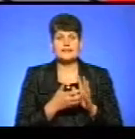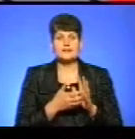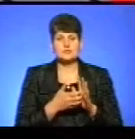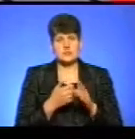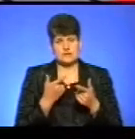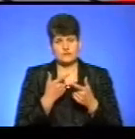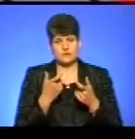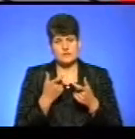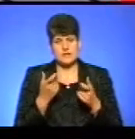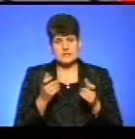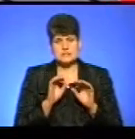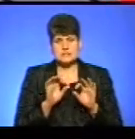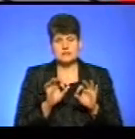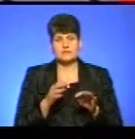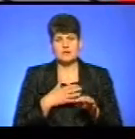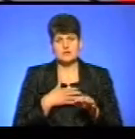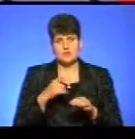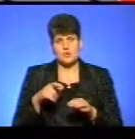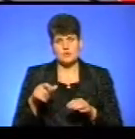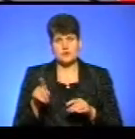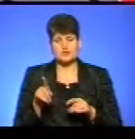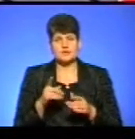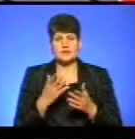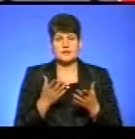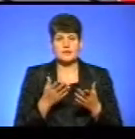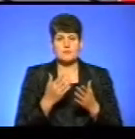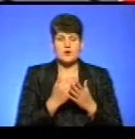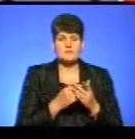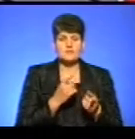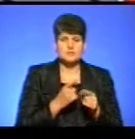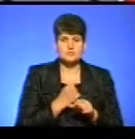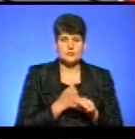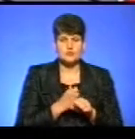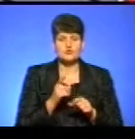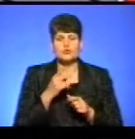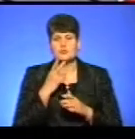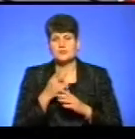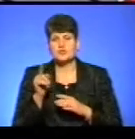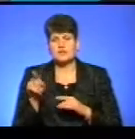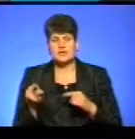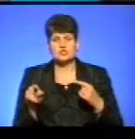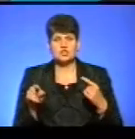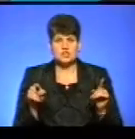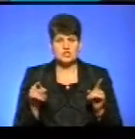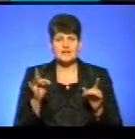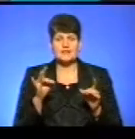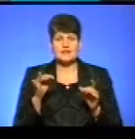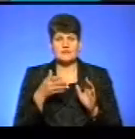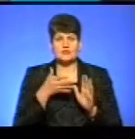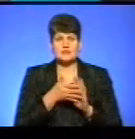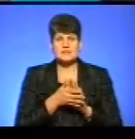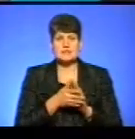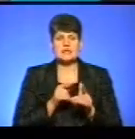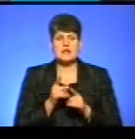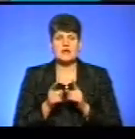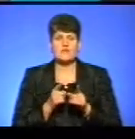інформації в наших громадян щодо того, які програми реально функціонують, що передбачає та чи інша євроінтеграційна реформа, що